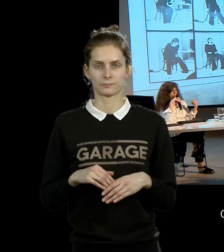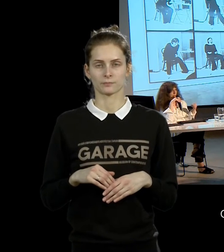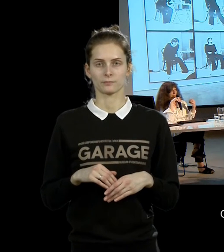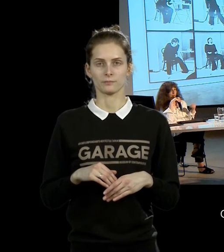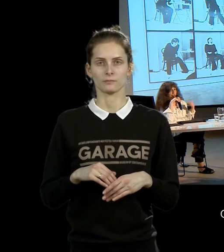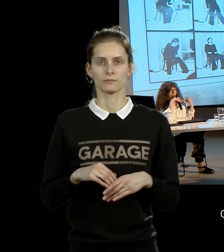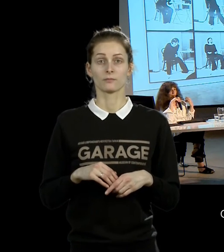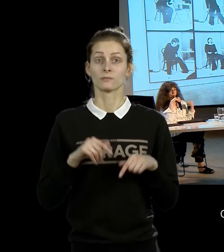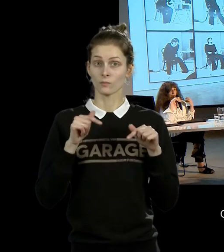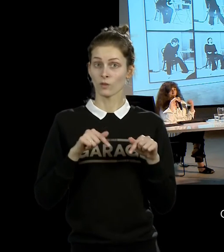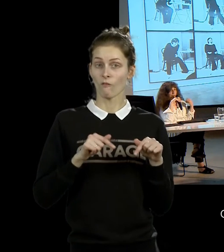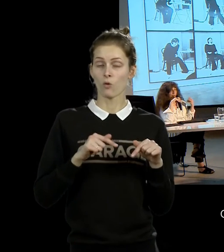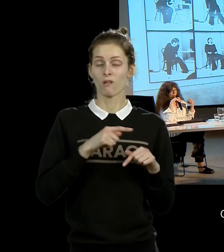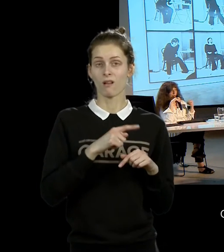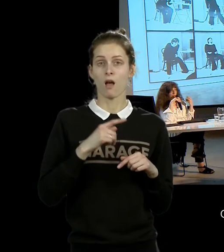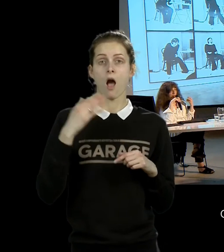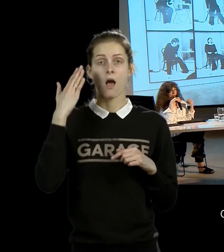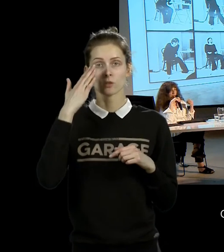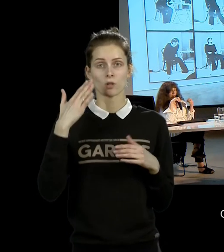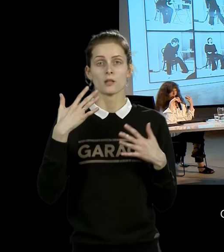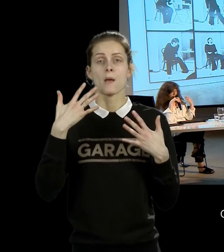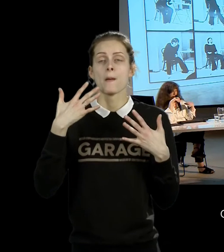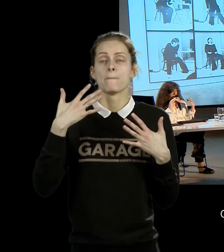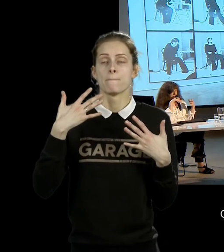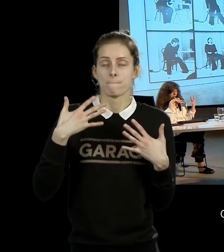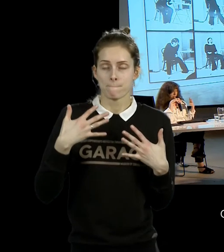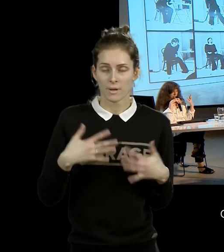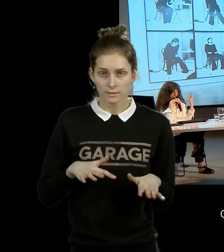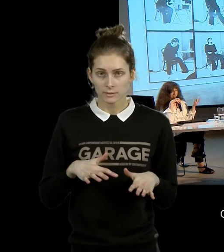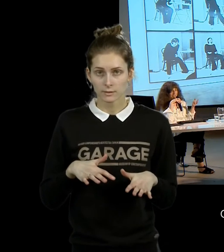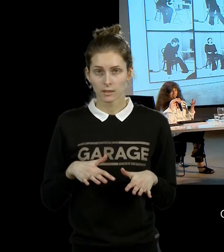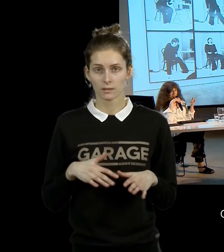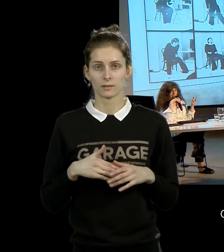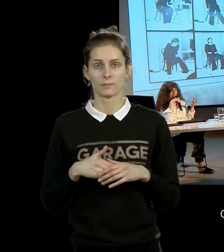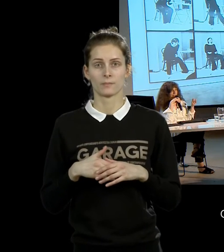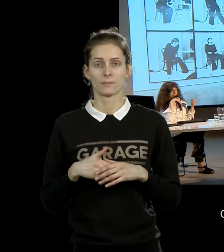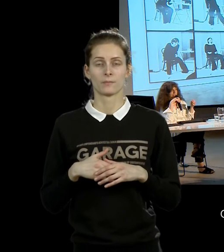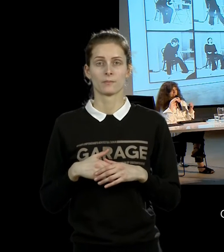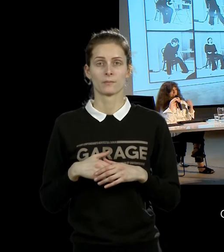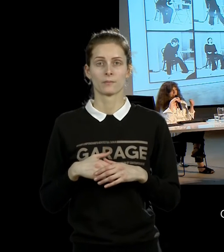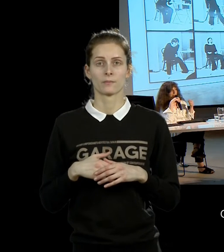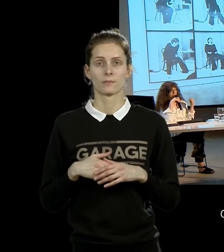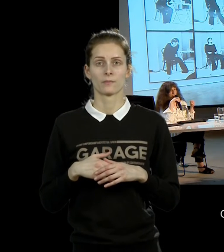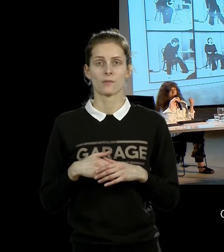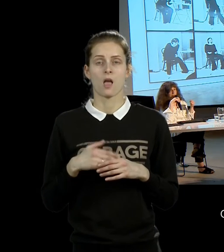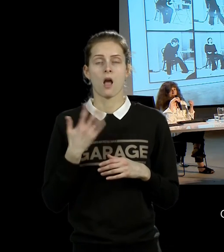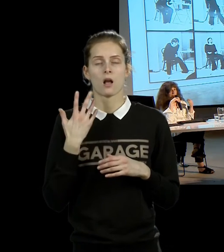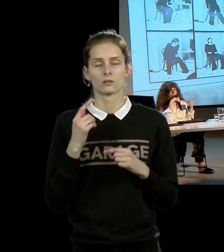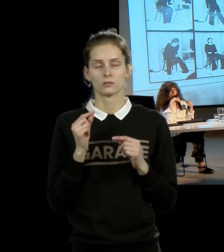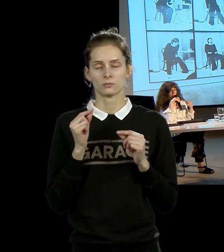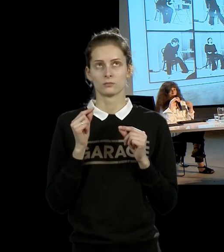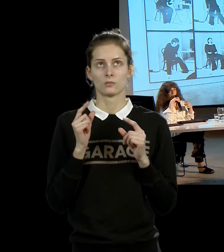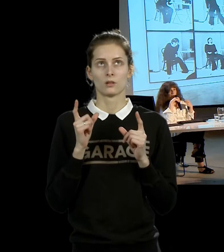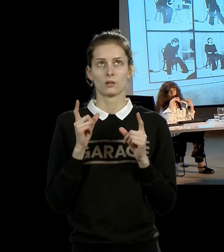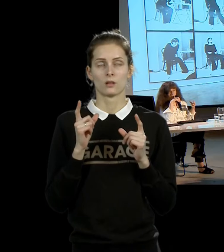В данном случае именно то, что она перед публикой пребывала в бессознательном состоянии, и когда она пришла в себя, она